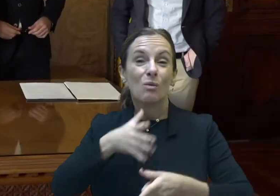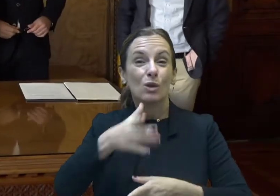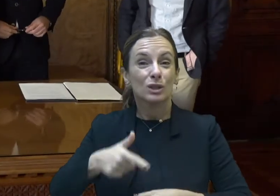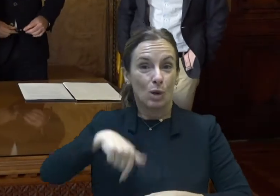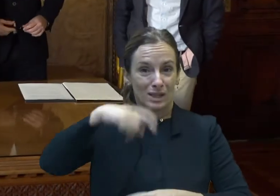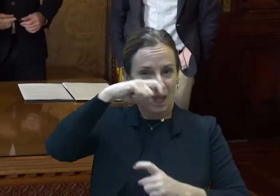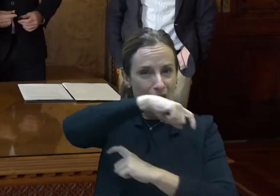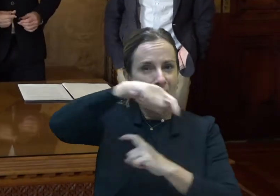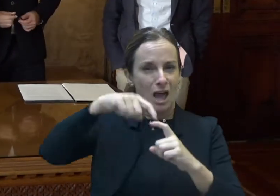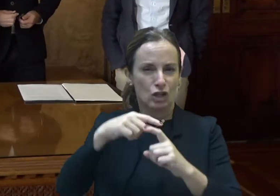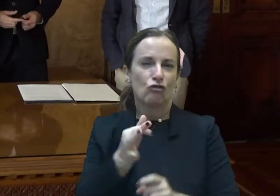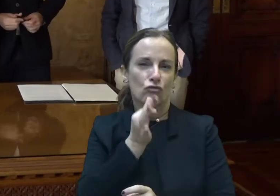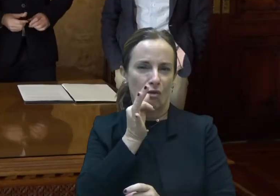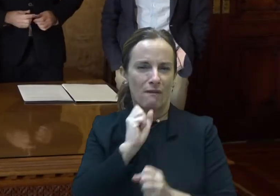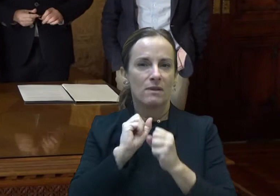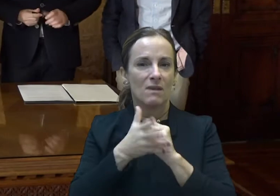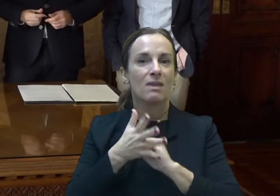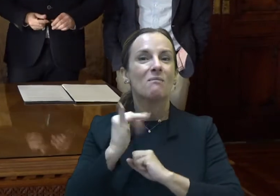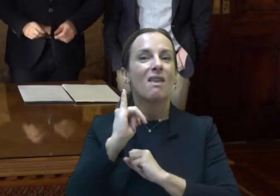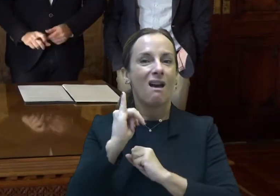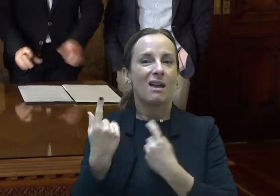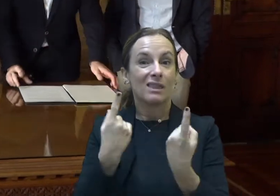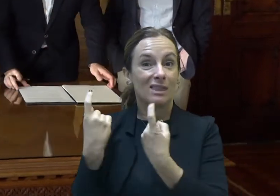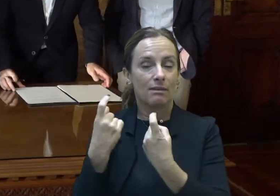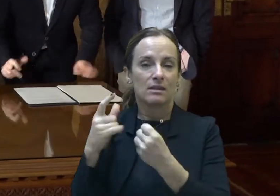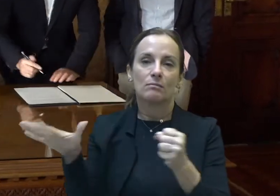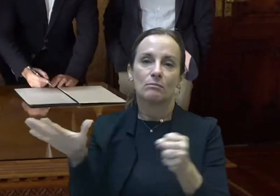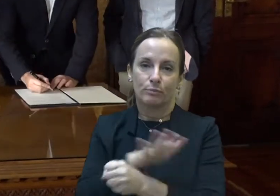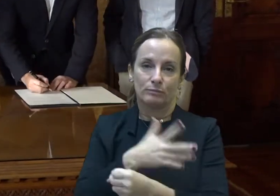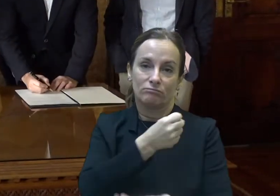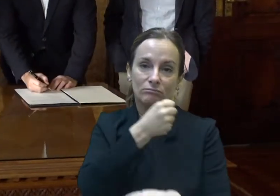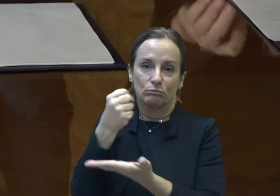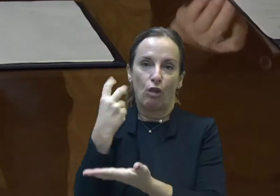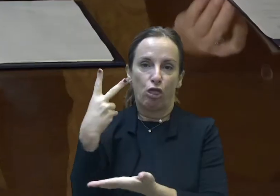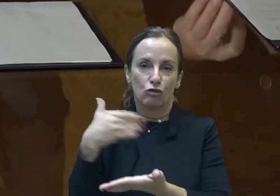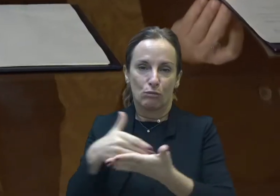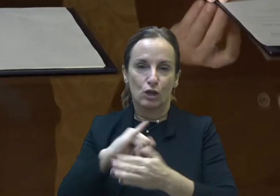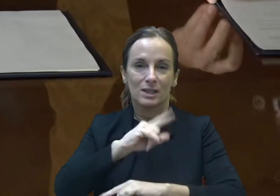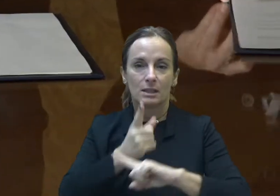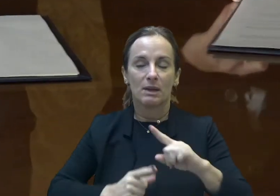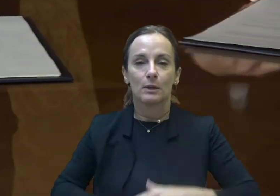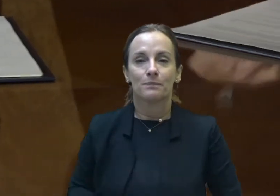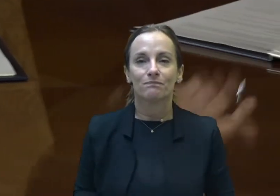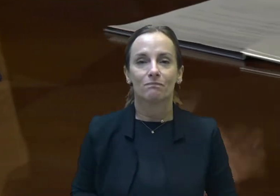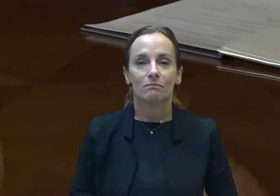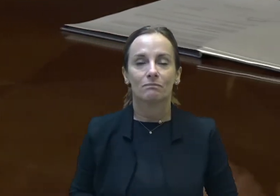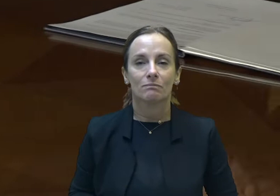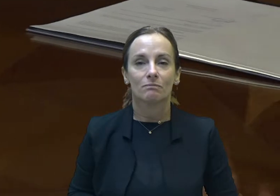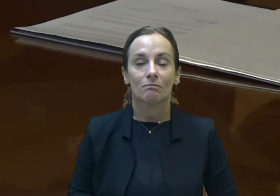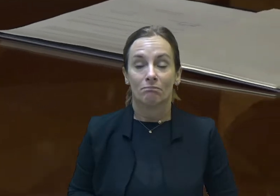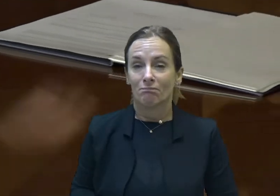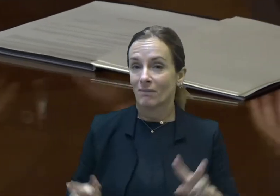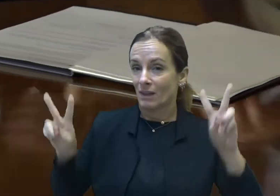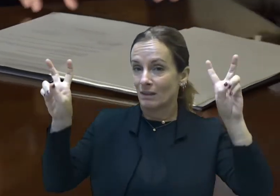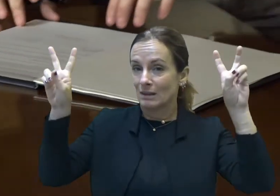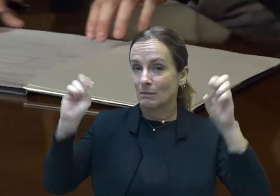durant la pandèmia o durant tota la pandèmia aquest any i els efectes derivats del Covid. Sabem que el Covid ha